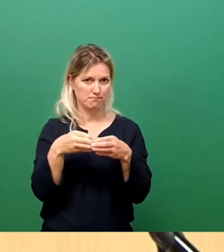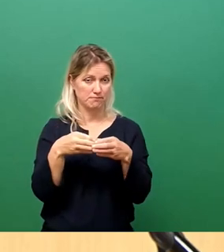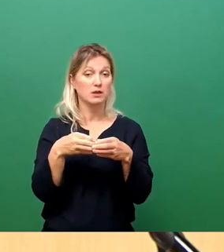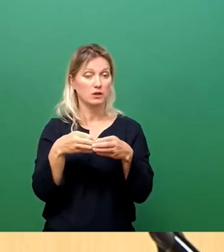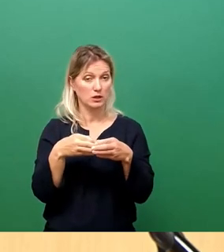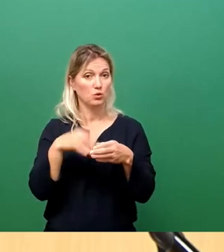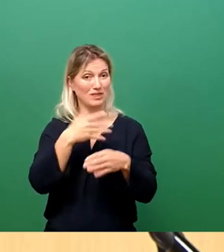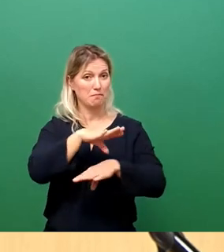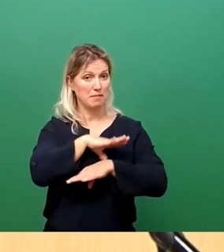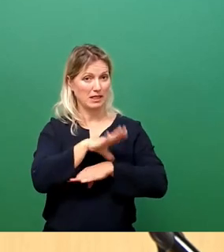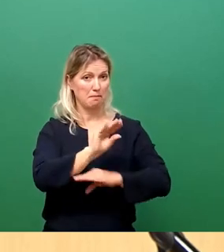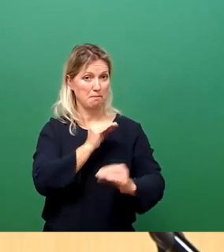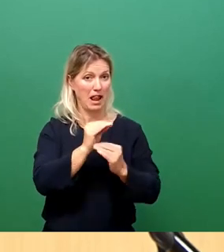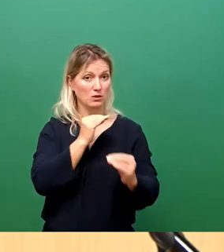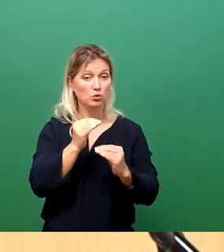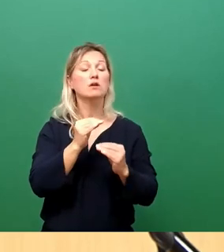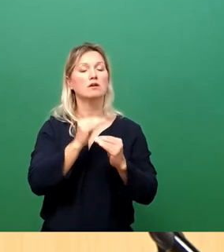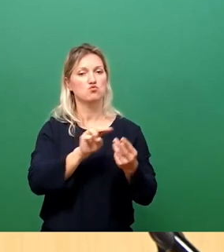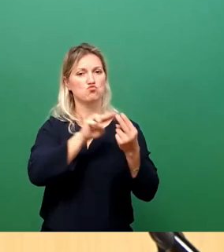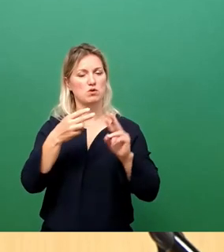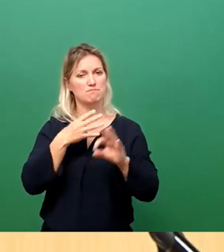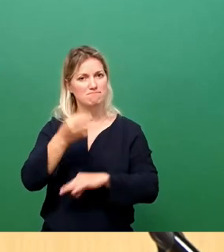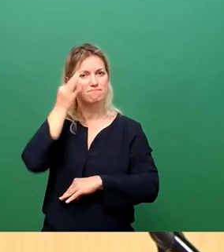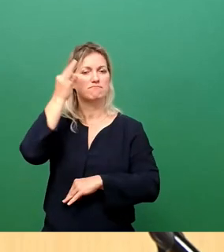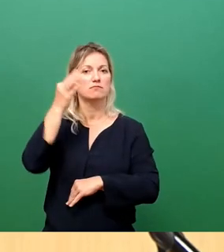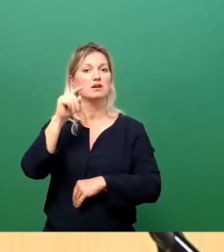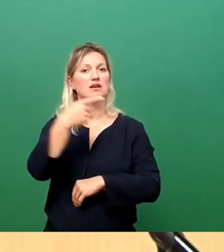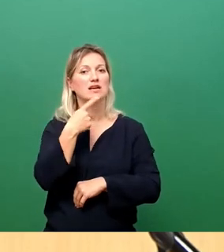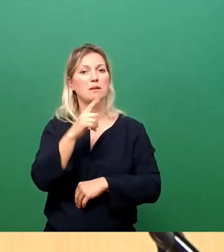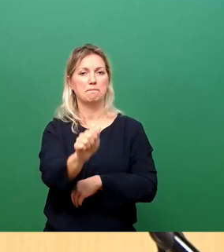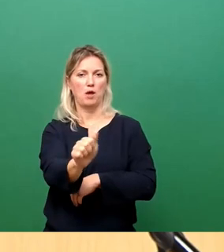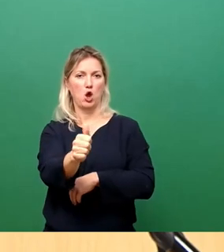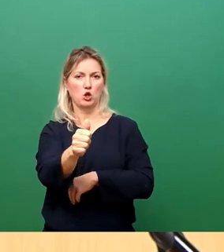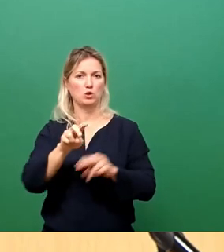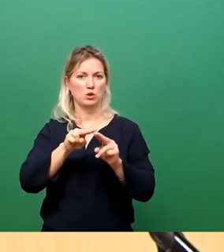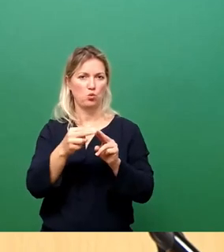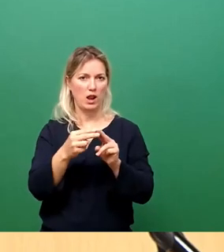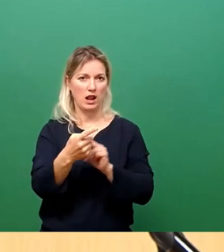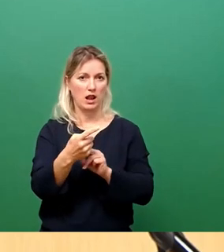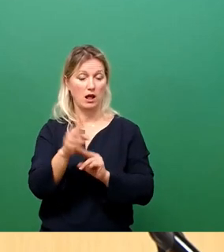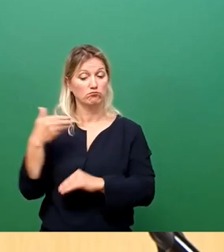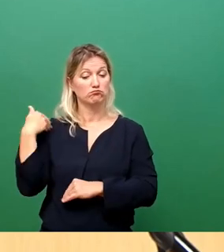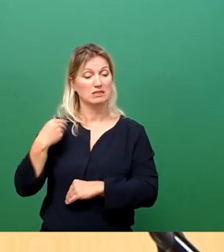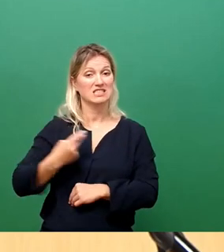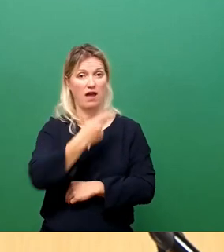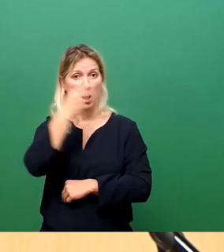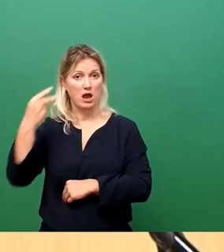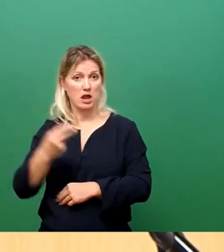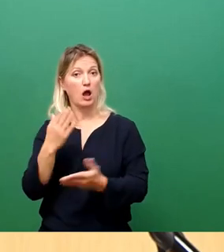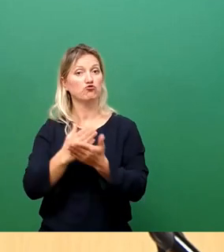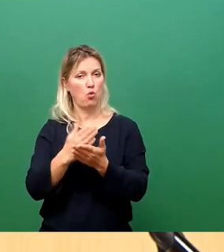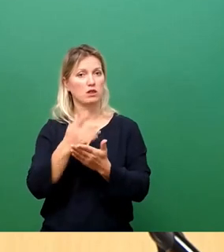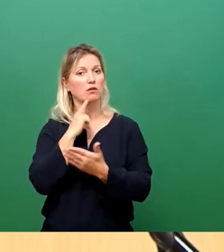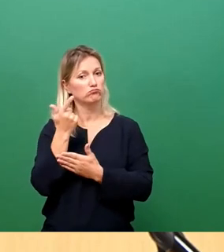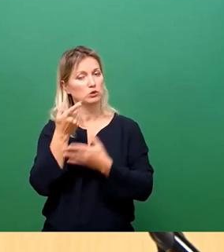ein Prognosetool entwickelt, was mittlerweile seit fast zwei Jahren zuverlässige Prognosen über die künftige Auslastung